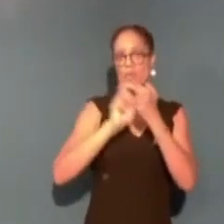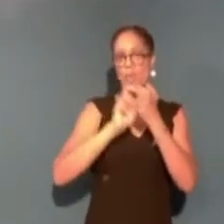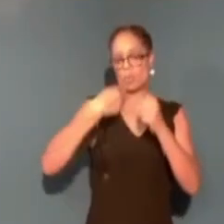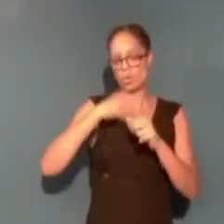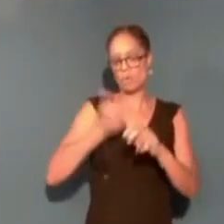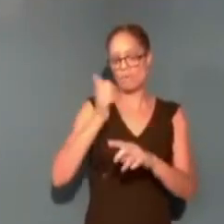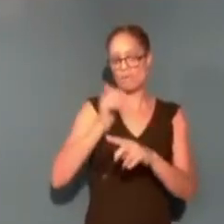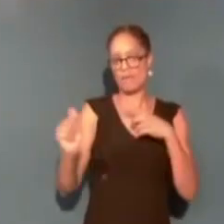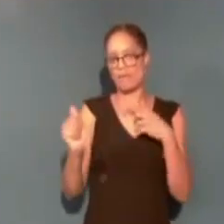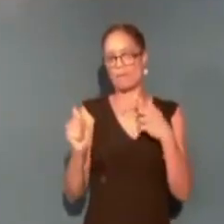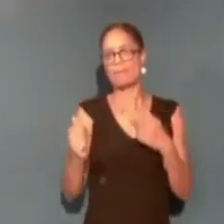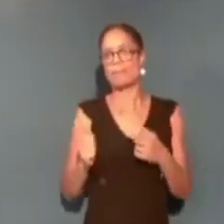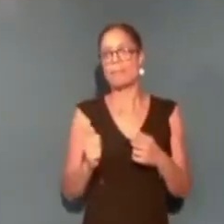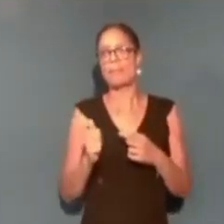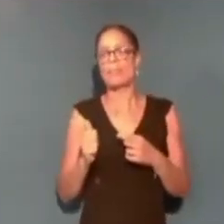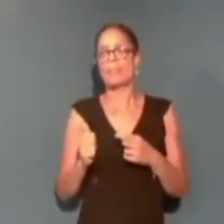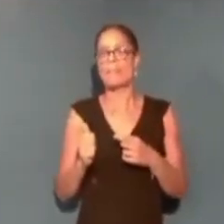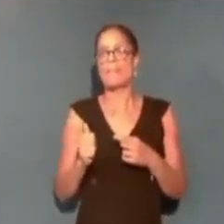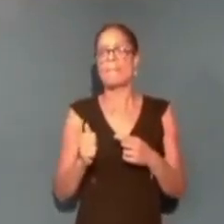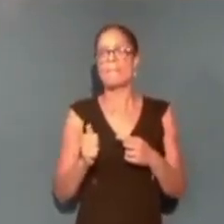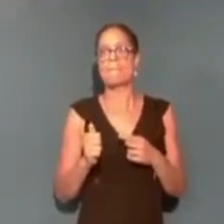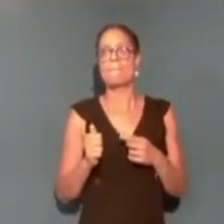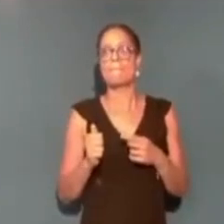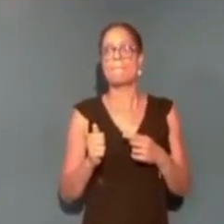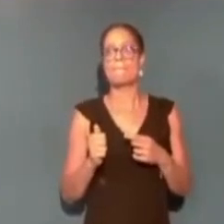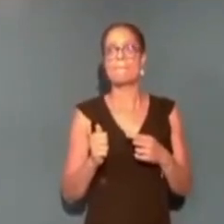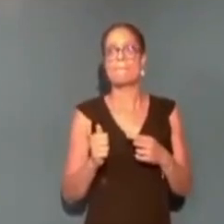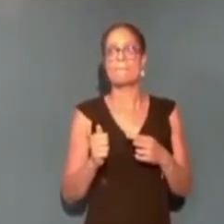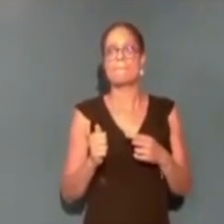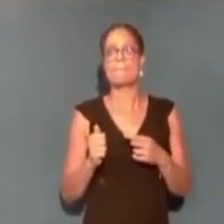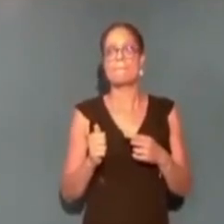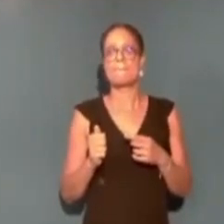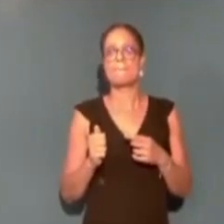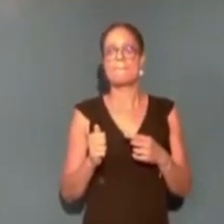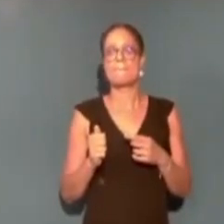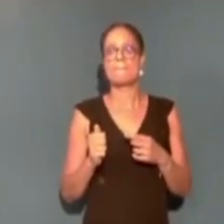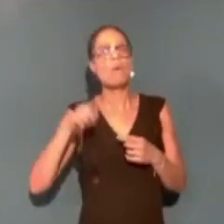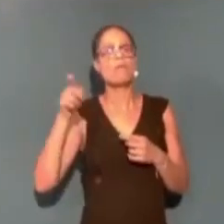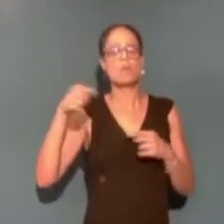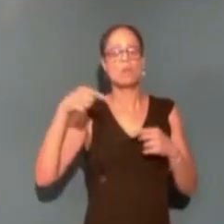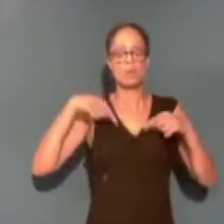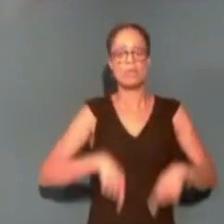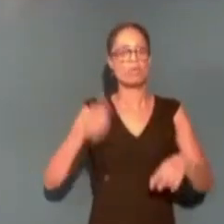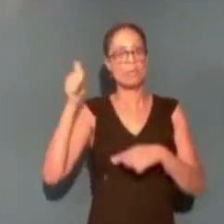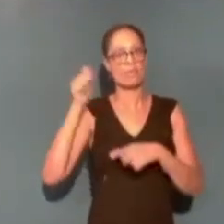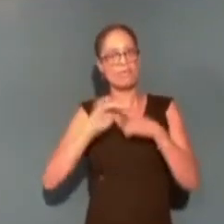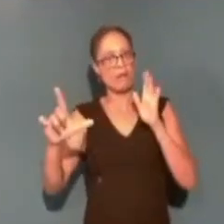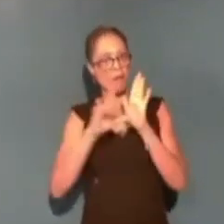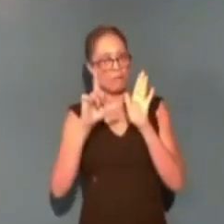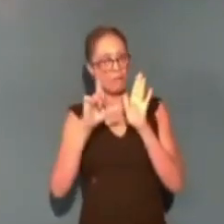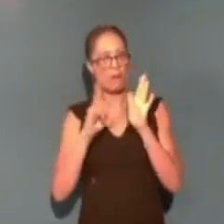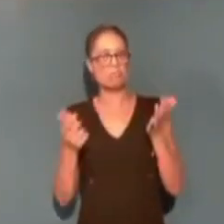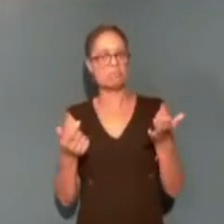parce c'est ça que je préfère. Dans l'intervalle, il faut obtenir que le gouvernement légifère, jusqu'à présent, pour qu dit le pouvoir